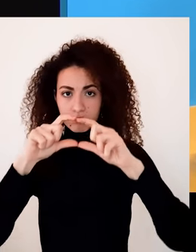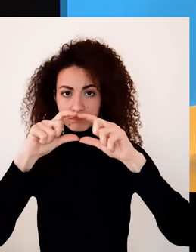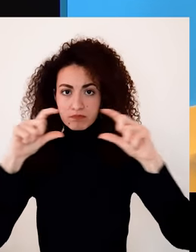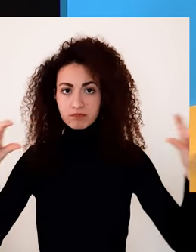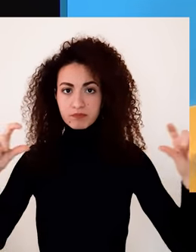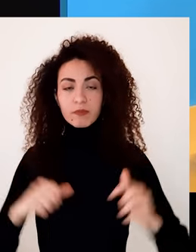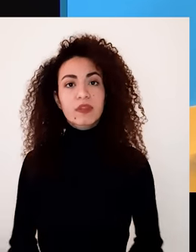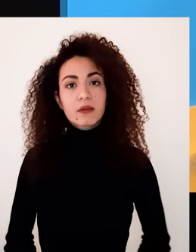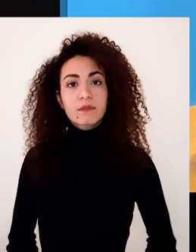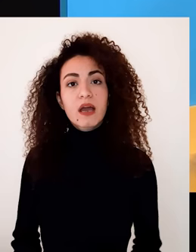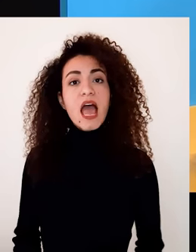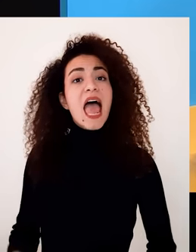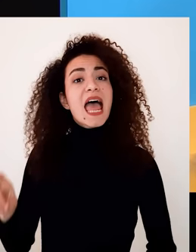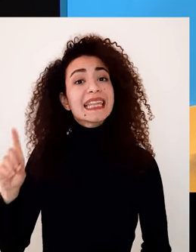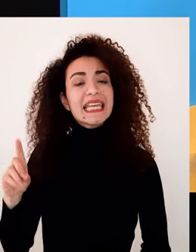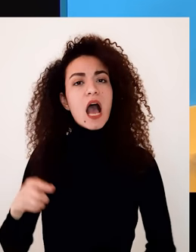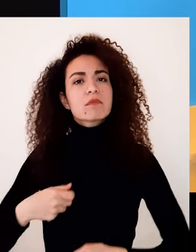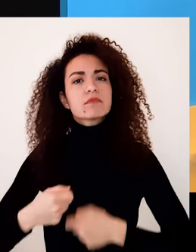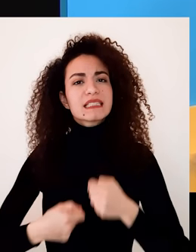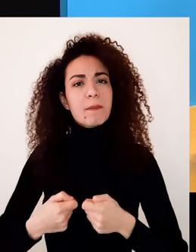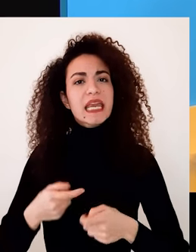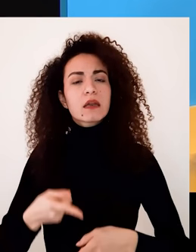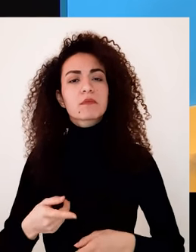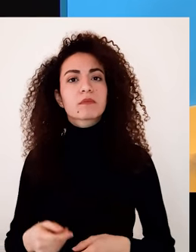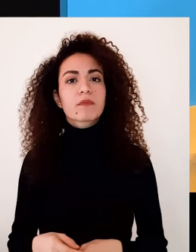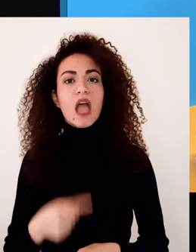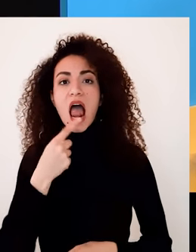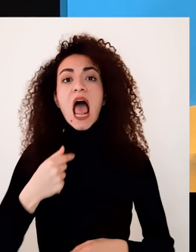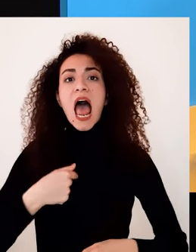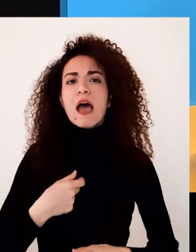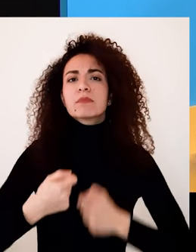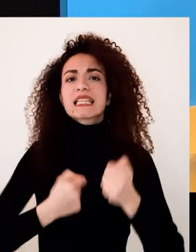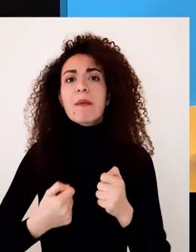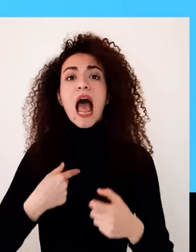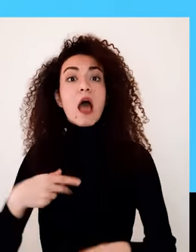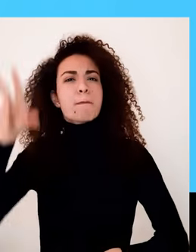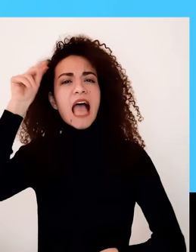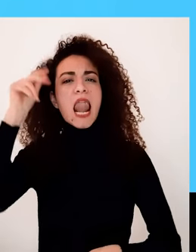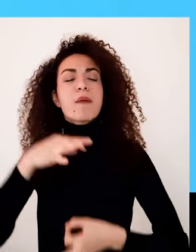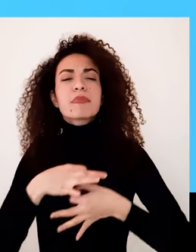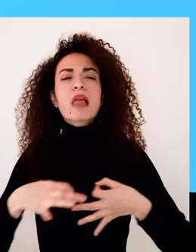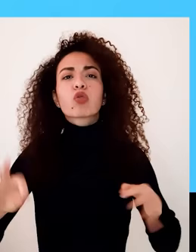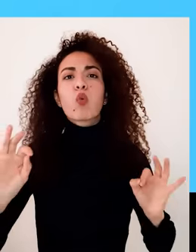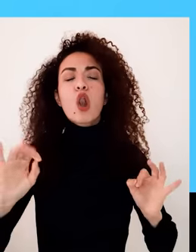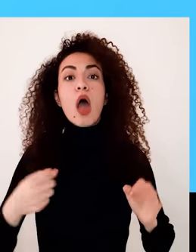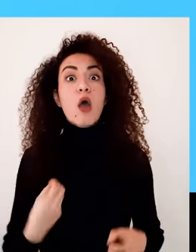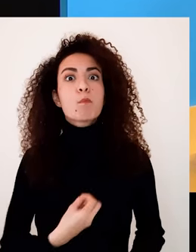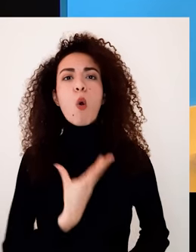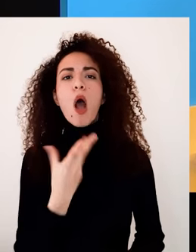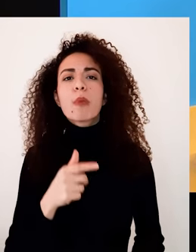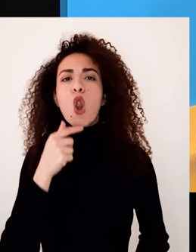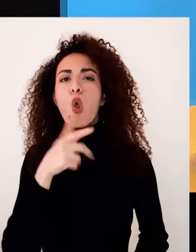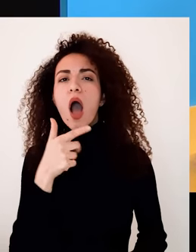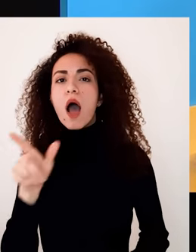بالموضوع أو العمل اللي بيحافزك مثلا طبق الدينة التمرين على الشكل التالي رح أستثمر قوتي بالتعلم الدايم